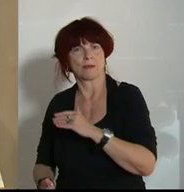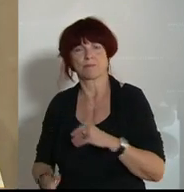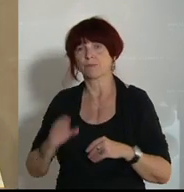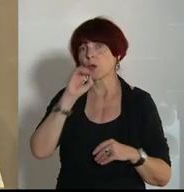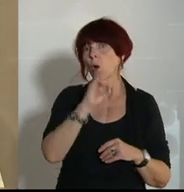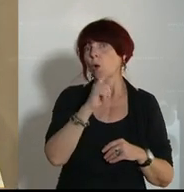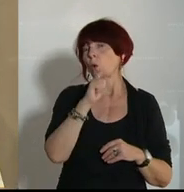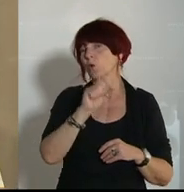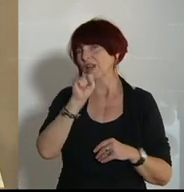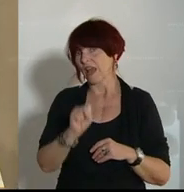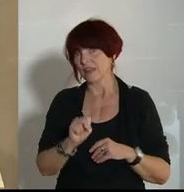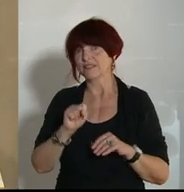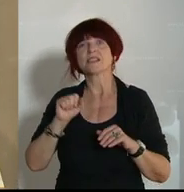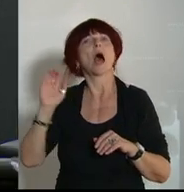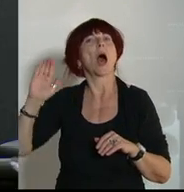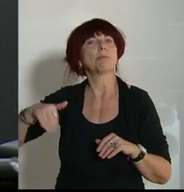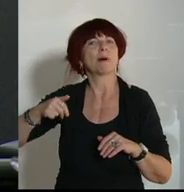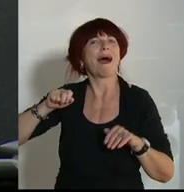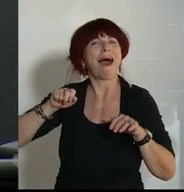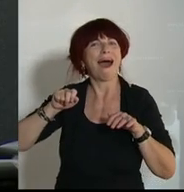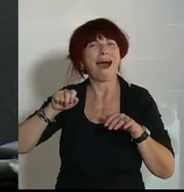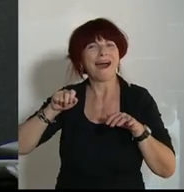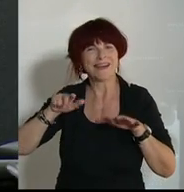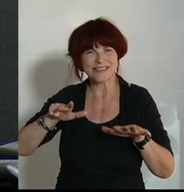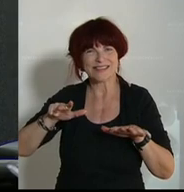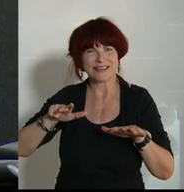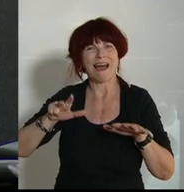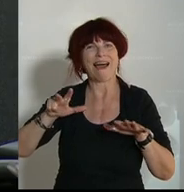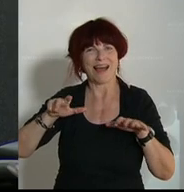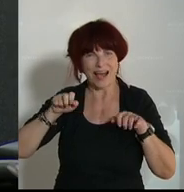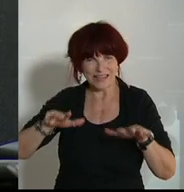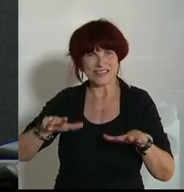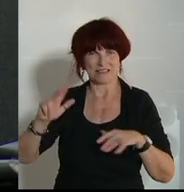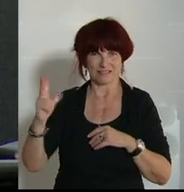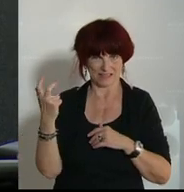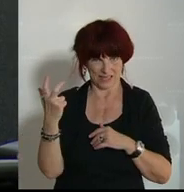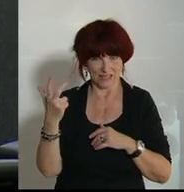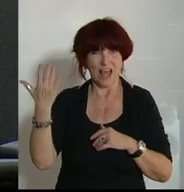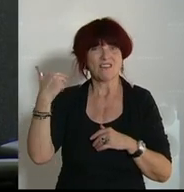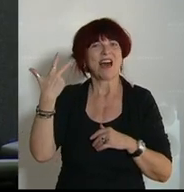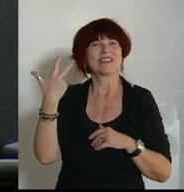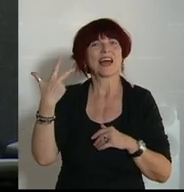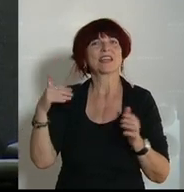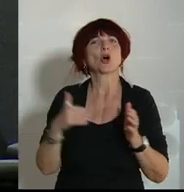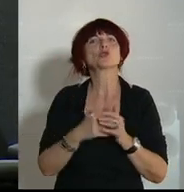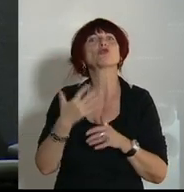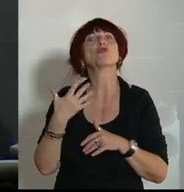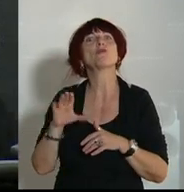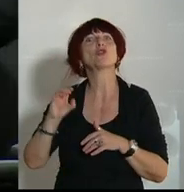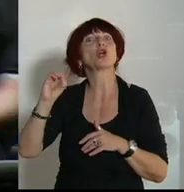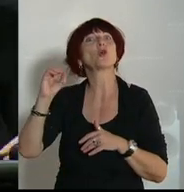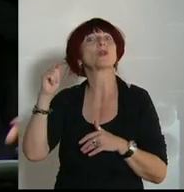angeschaut seit dem 18.03. waren 3.500, das ist zahlreiche. Und da war zum Beispiel was.